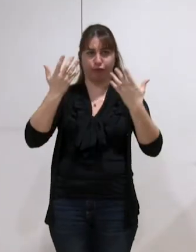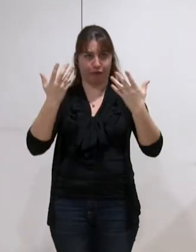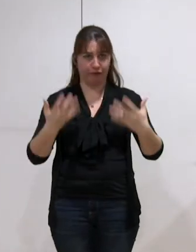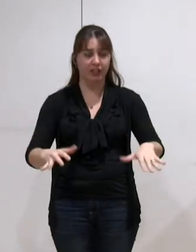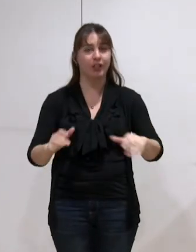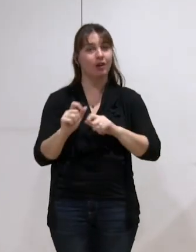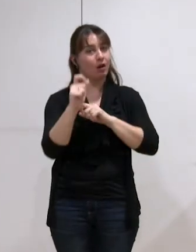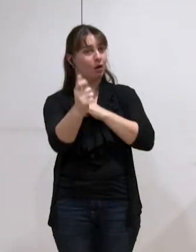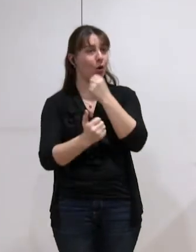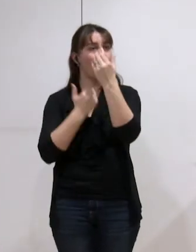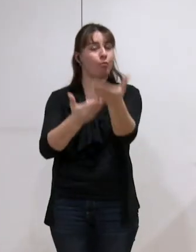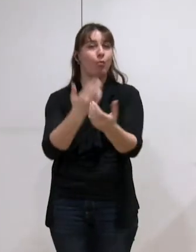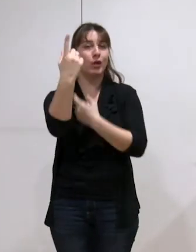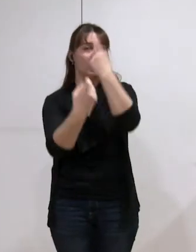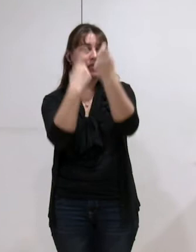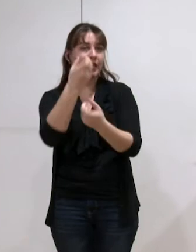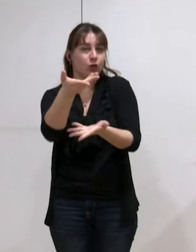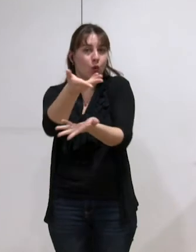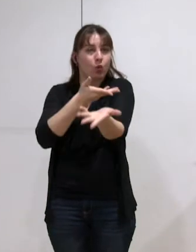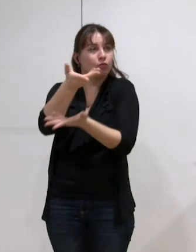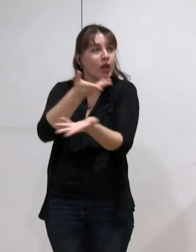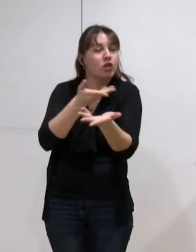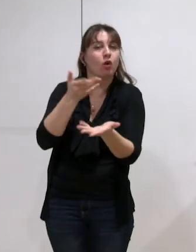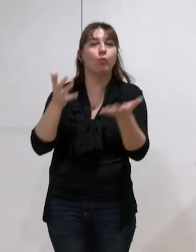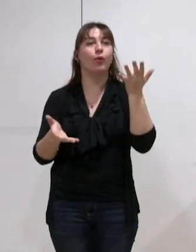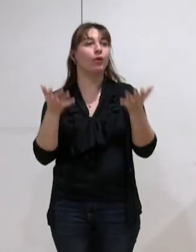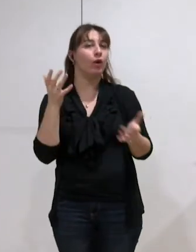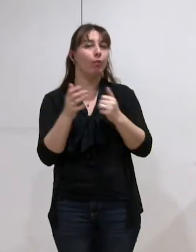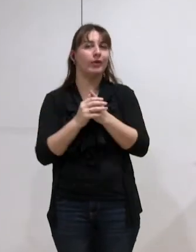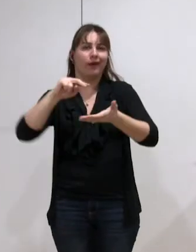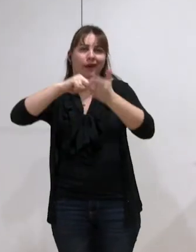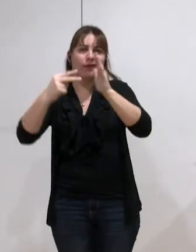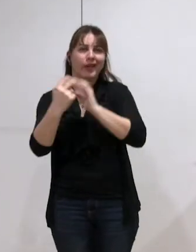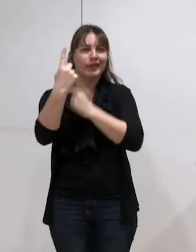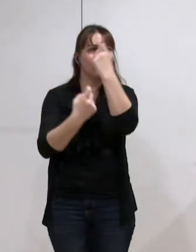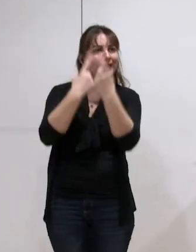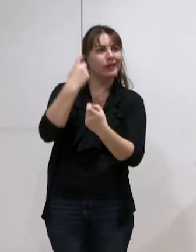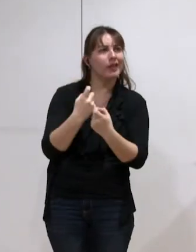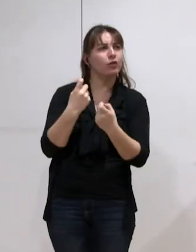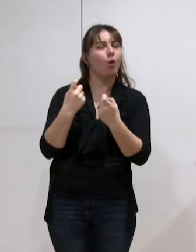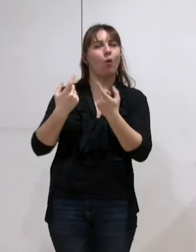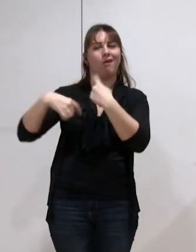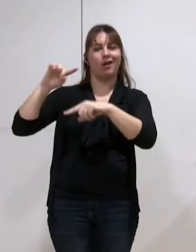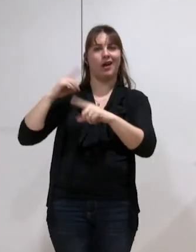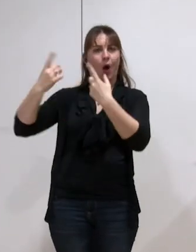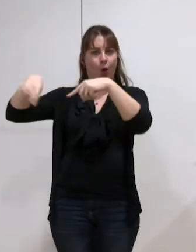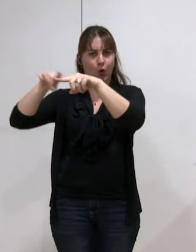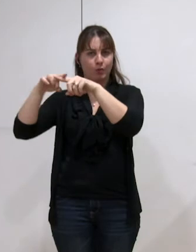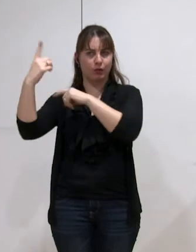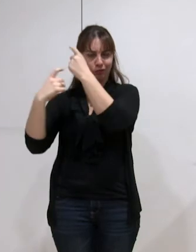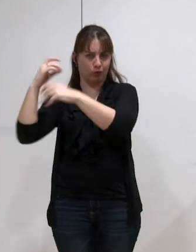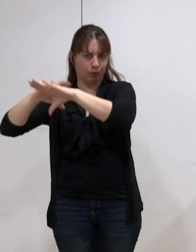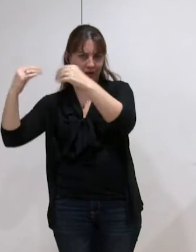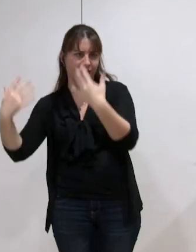pouvons passer aux questions, il y pu avoir des questions techniques qui ont pu être posées en commission, il peut y avoir des questions